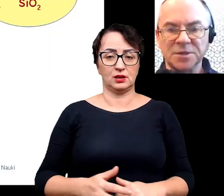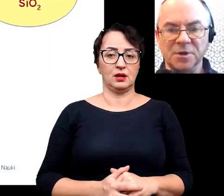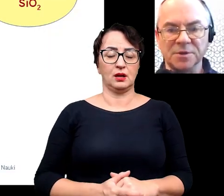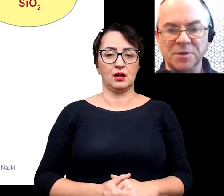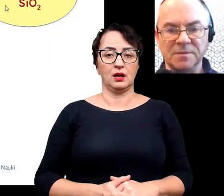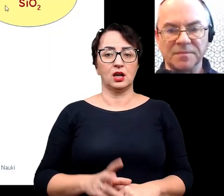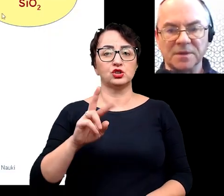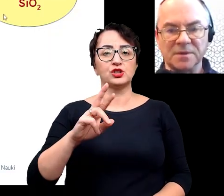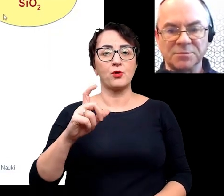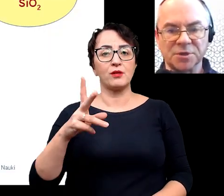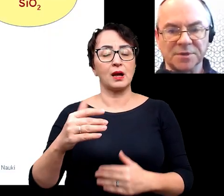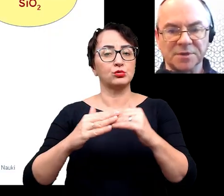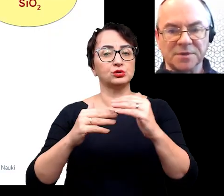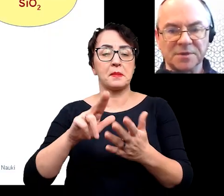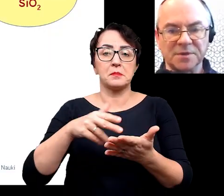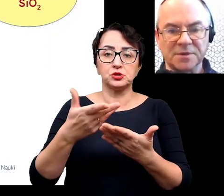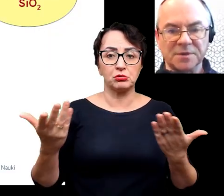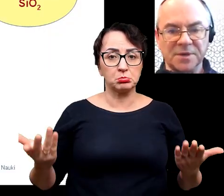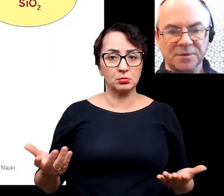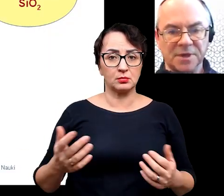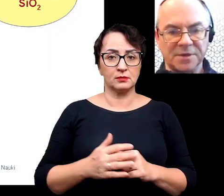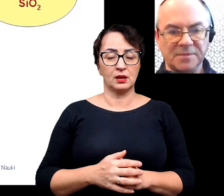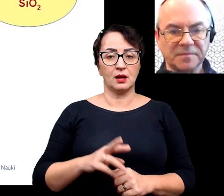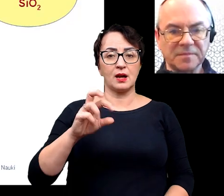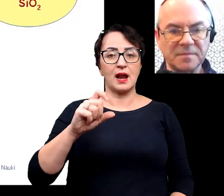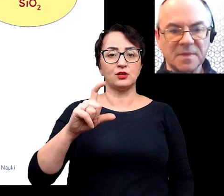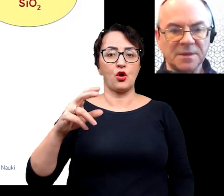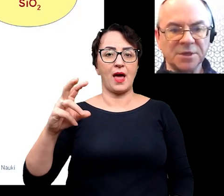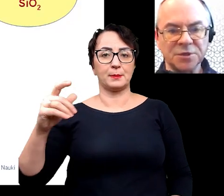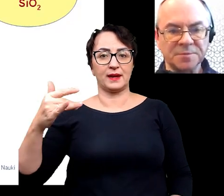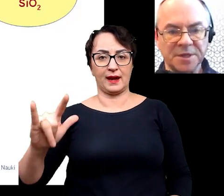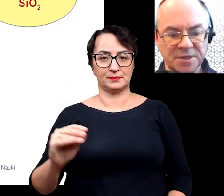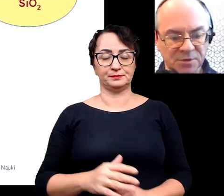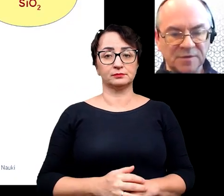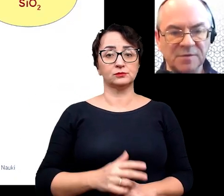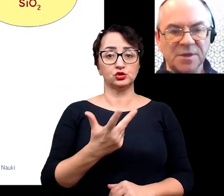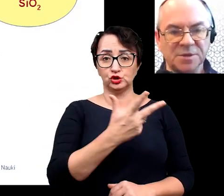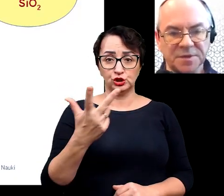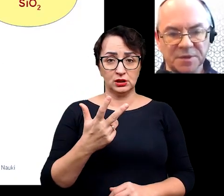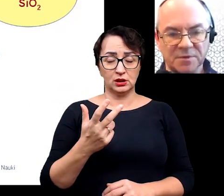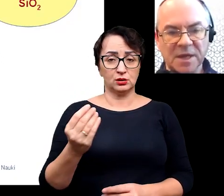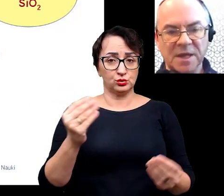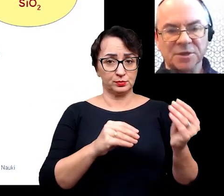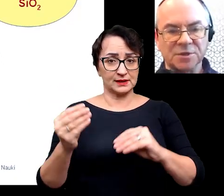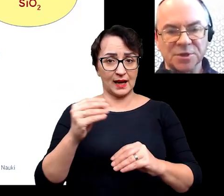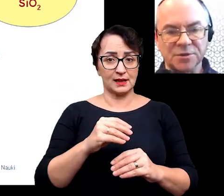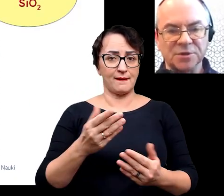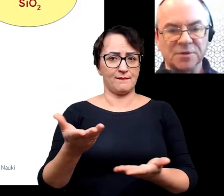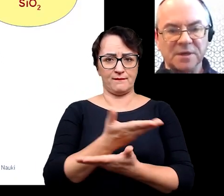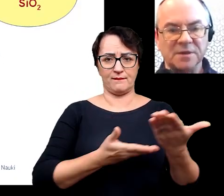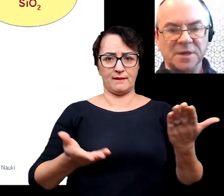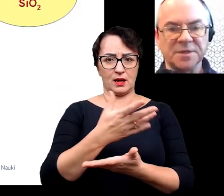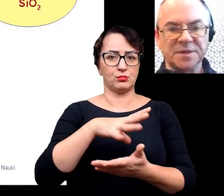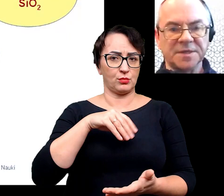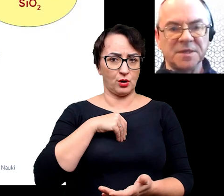i z krzemionki na przykład radiolarię. Te trzy substancje mogą się wymieniać między sobą. Także